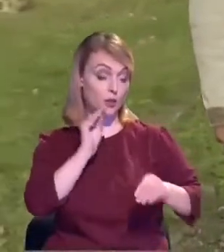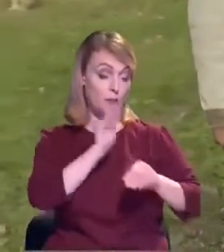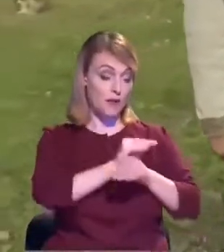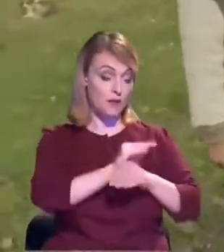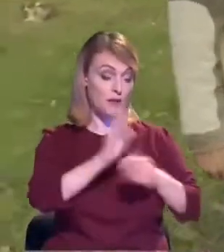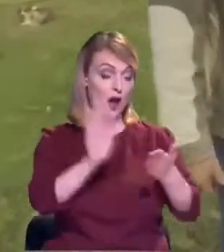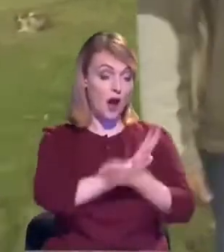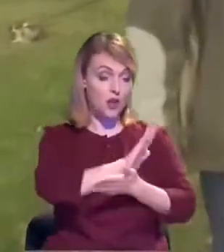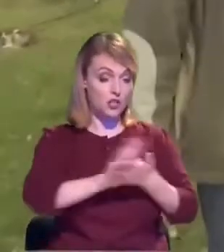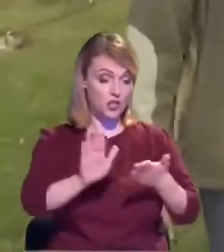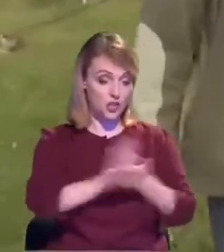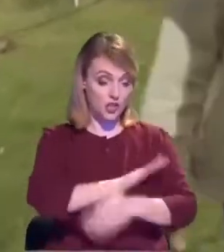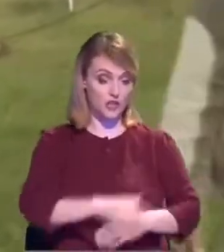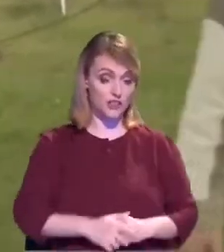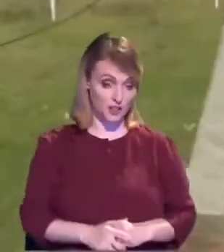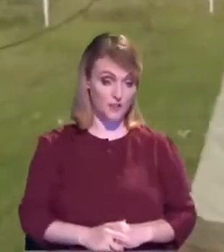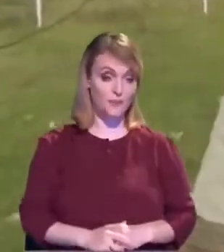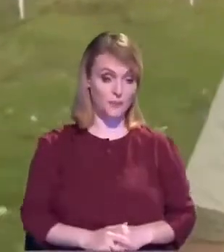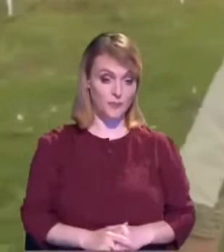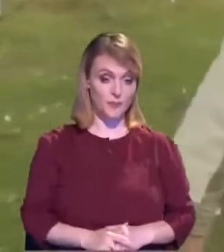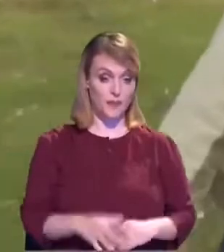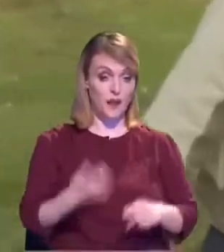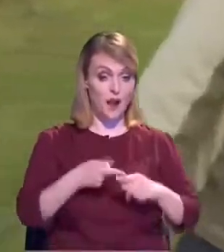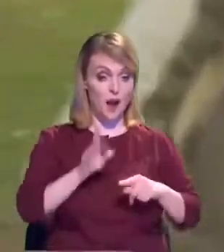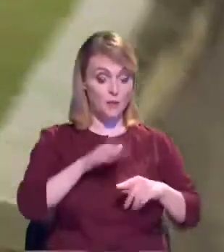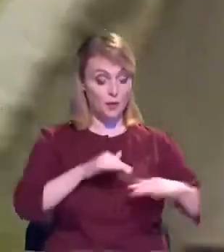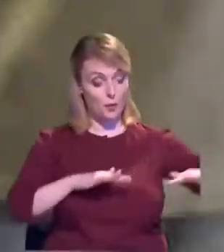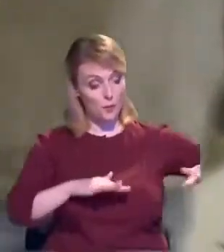cu este timpă.